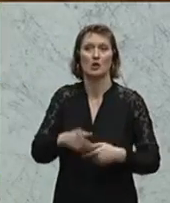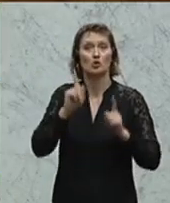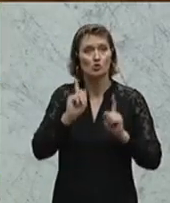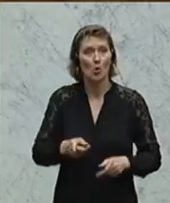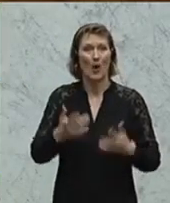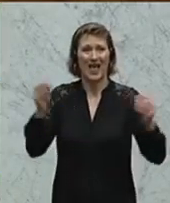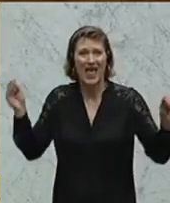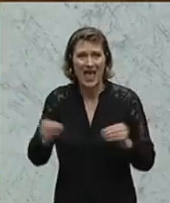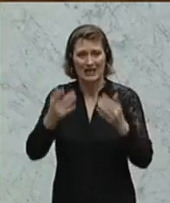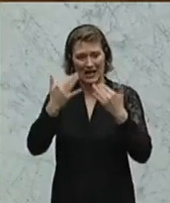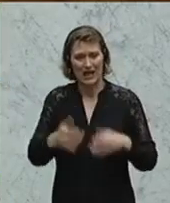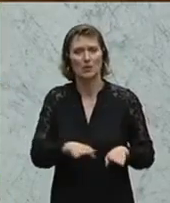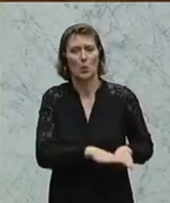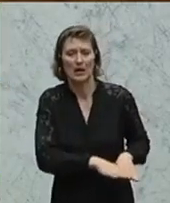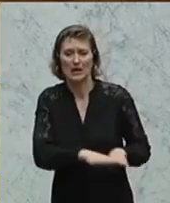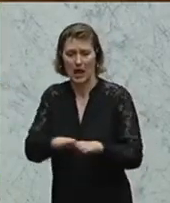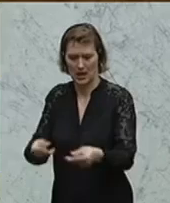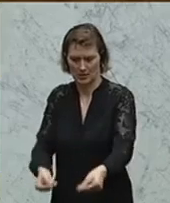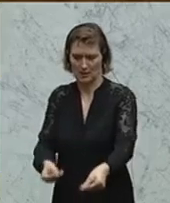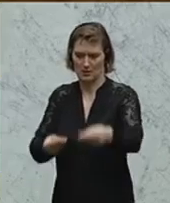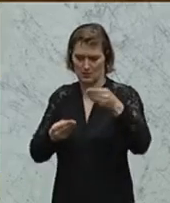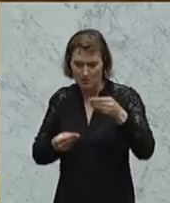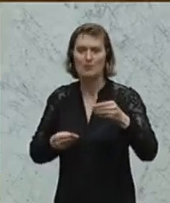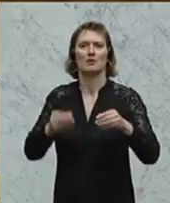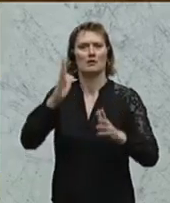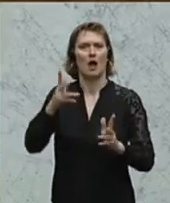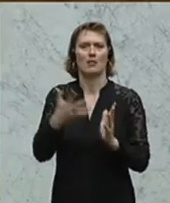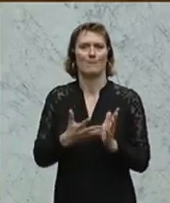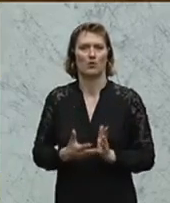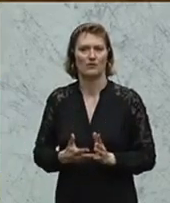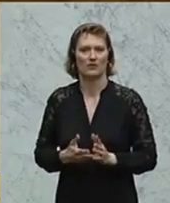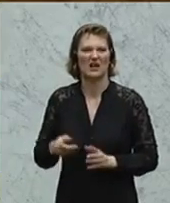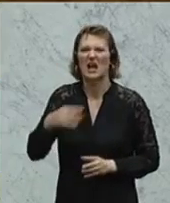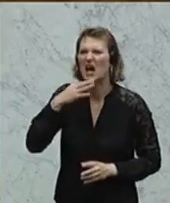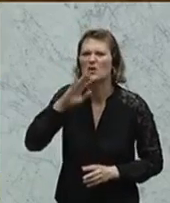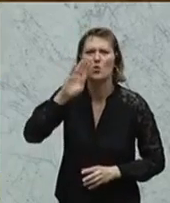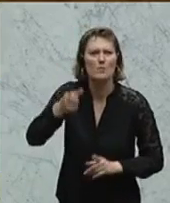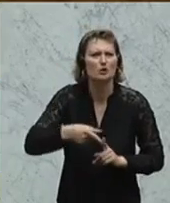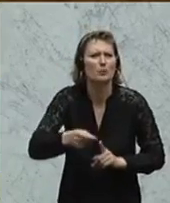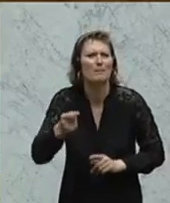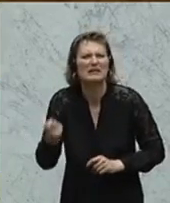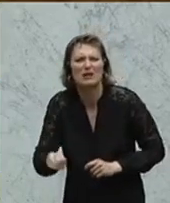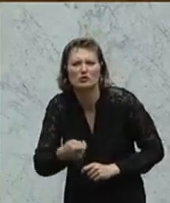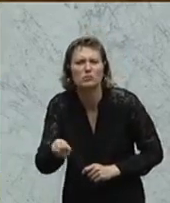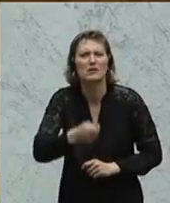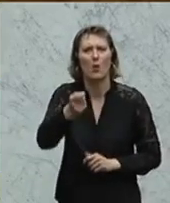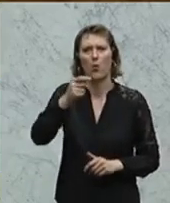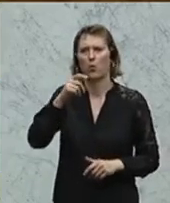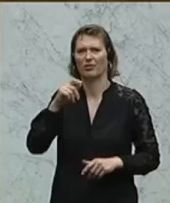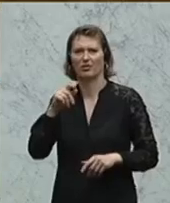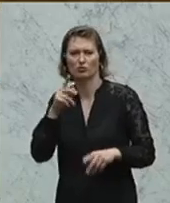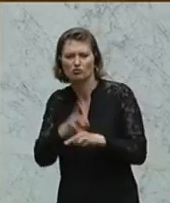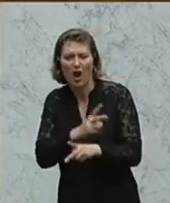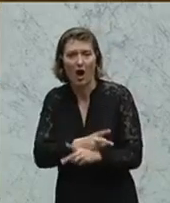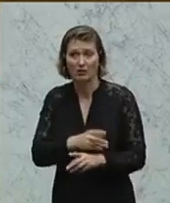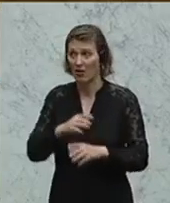das echte Rechnungen sind, die auch überprüfbar sind. Wer da heute vom Spitzelstaat spricht, wer hier vom Generalverdacht spricht,